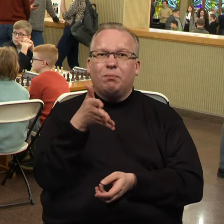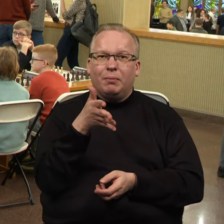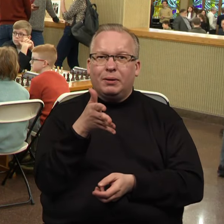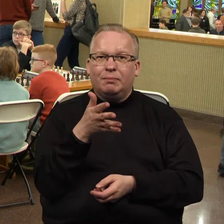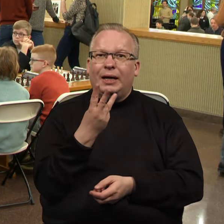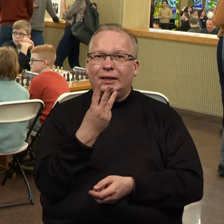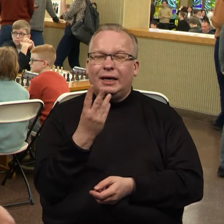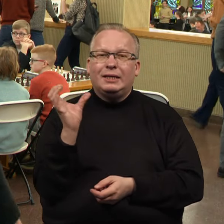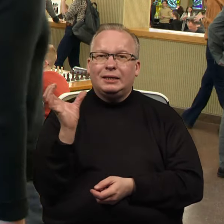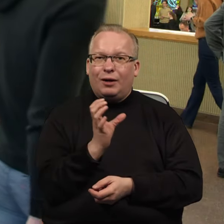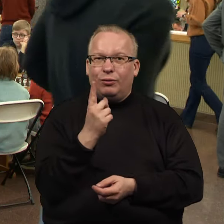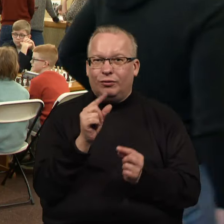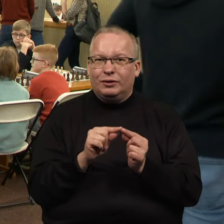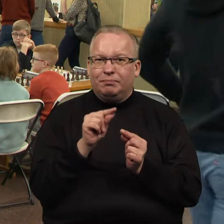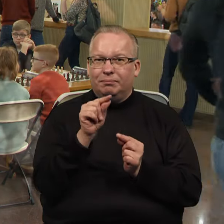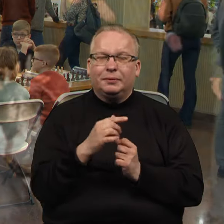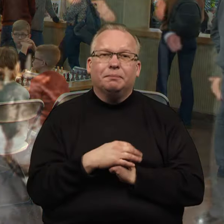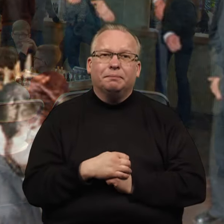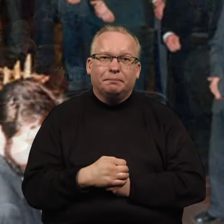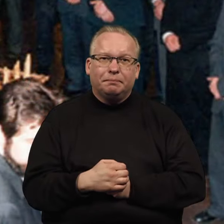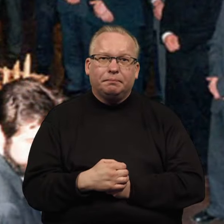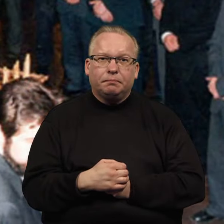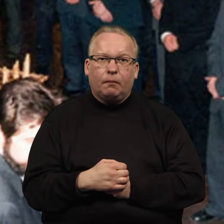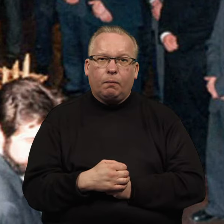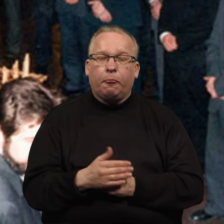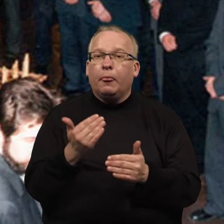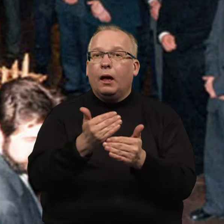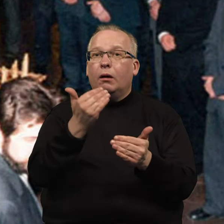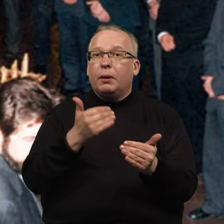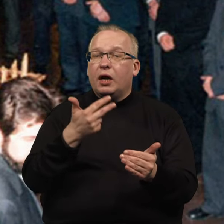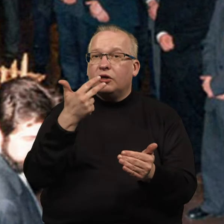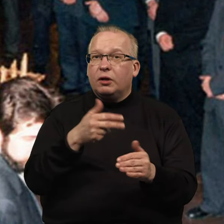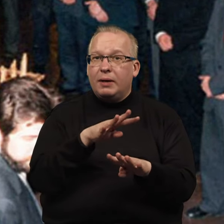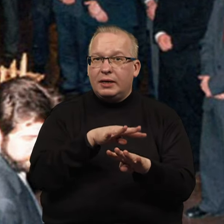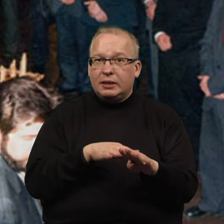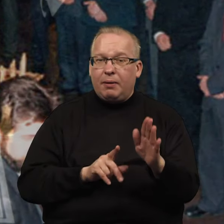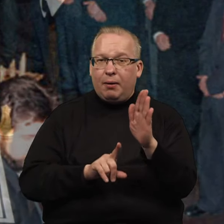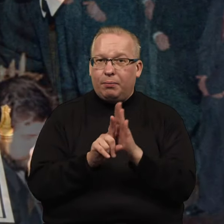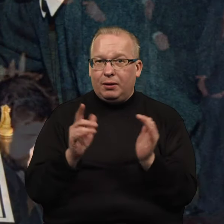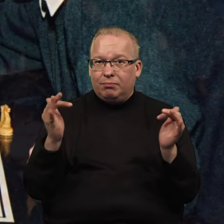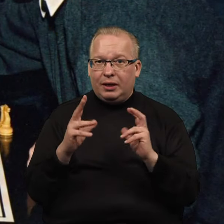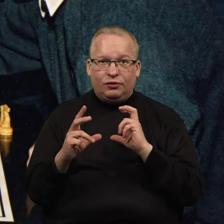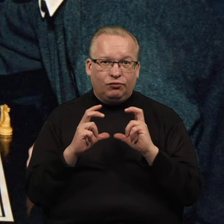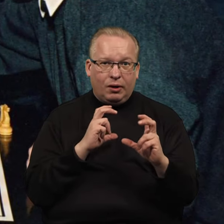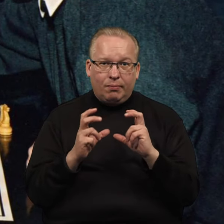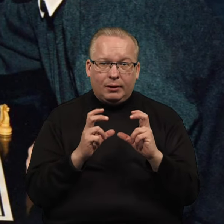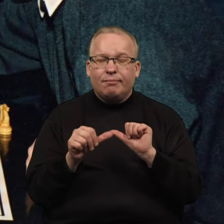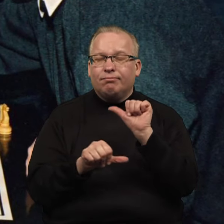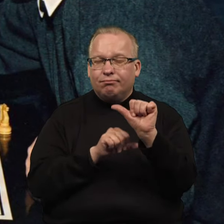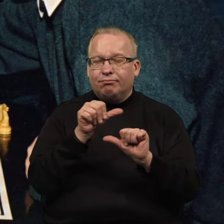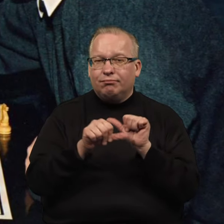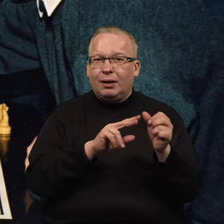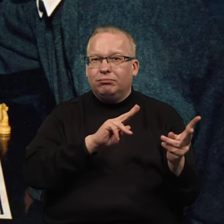tris sekundės pridėjimą iš tiek vieną įma. Prieš 30 metų Seime pradėtos renkti šachmatų varžybos, bėgant laiko